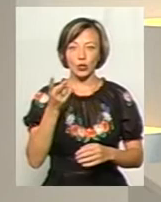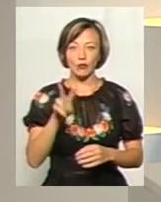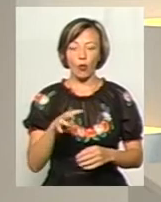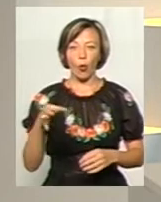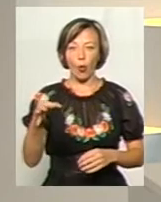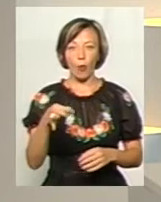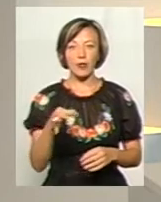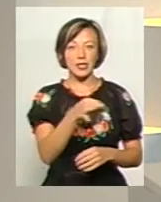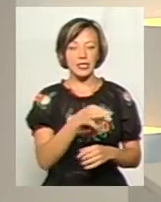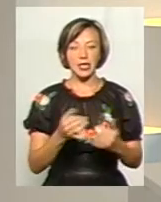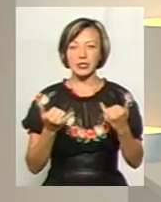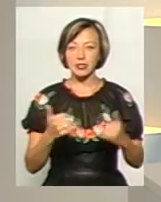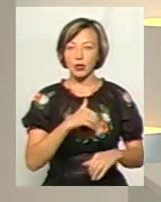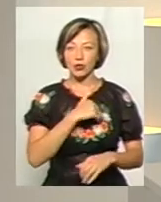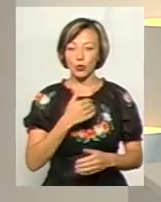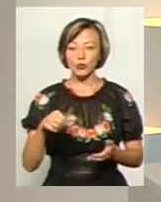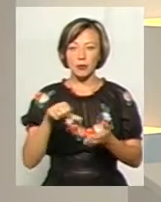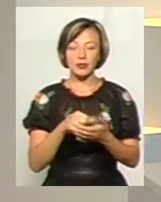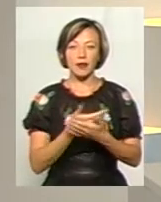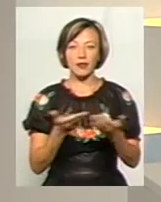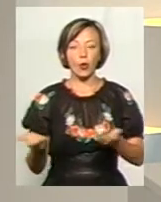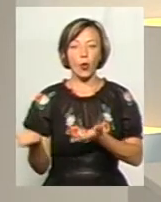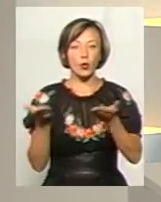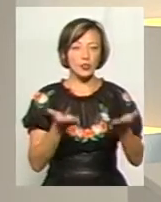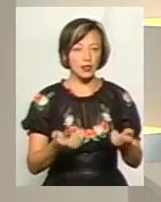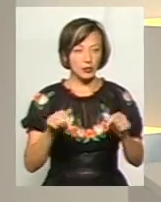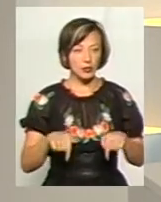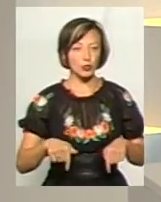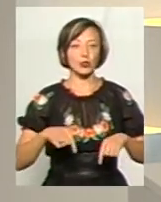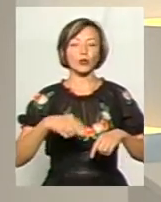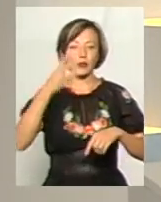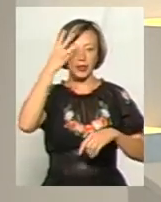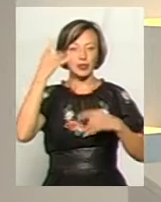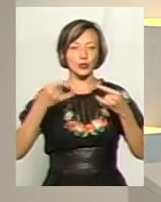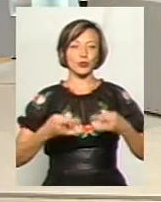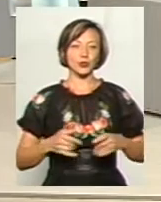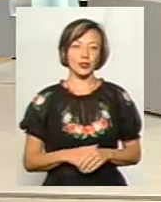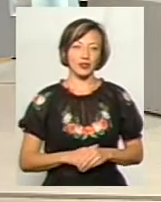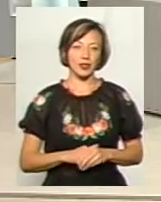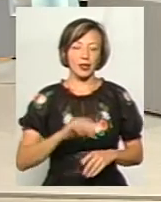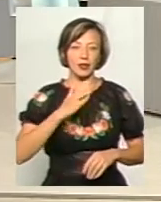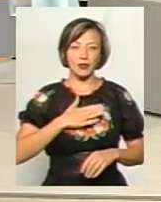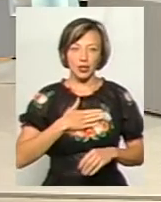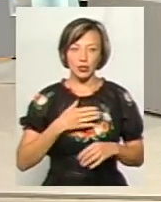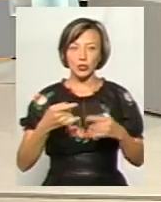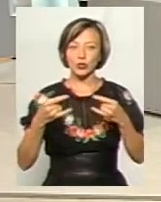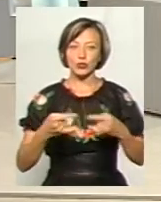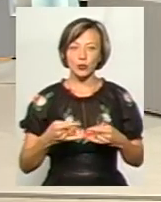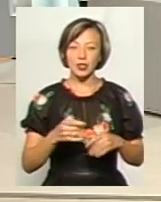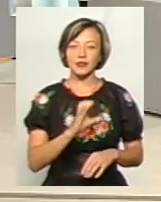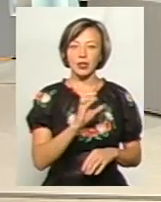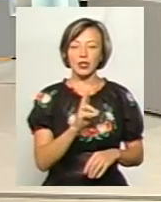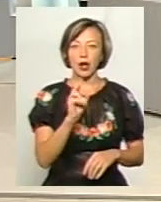областей. І зараз я хочу представити гостей, які присутні тут у Хмельницькій студії. Отож, в нашій студії пані Світлана